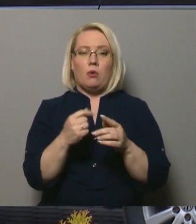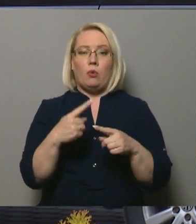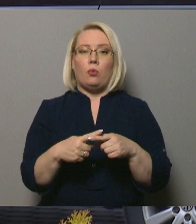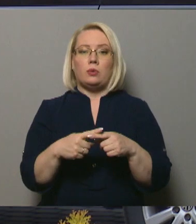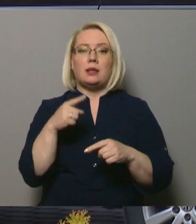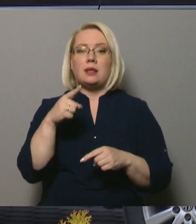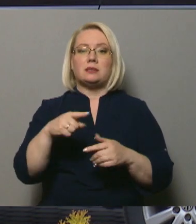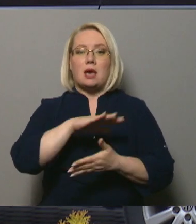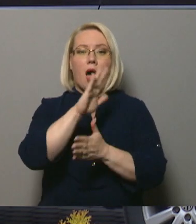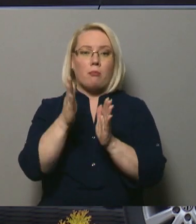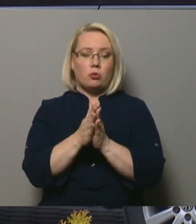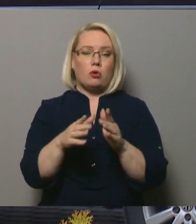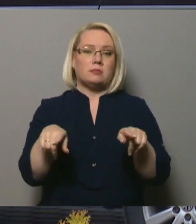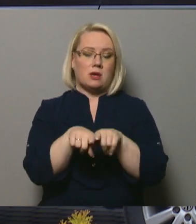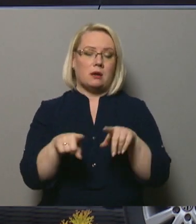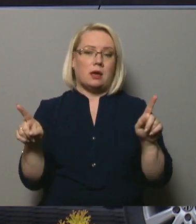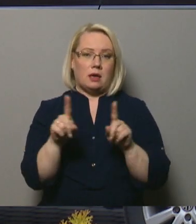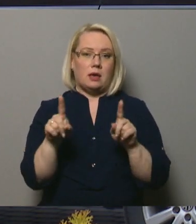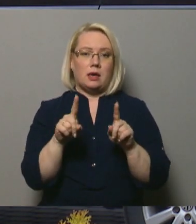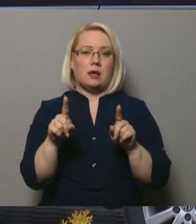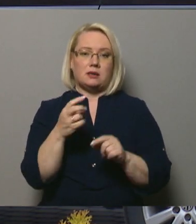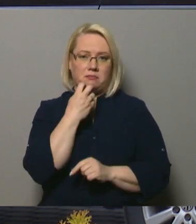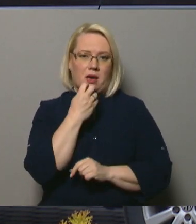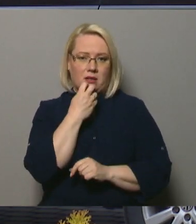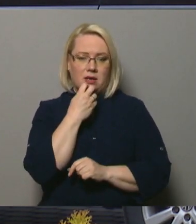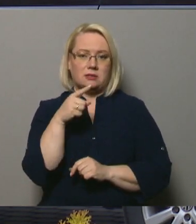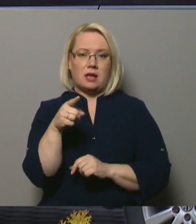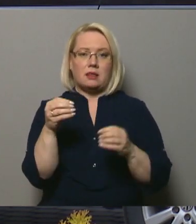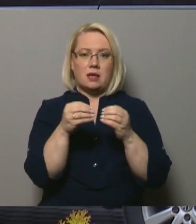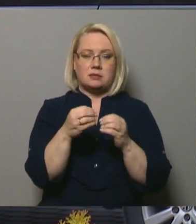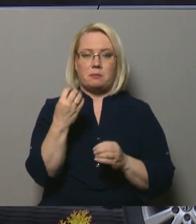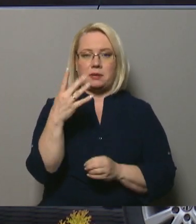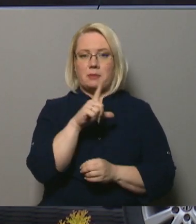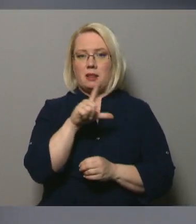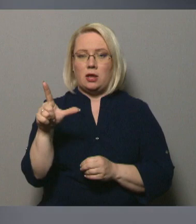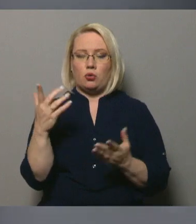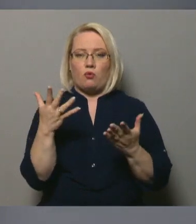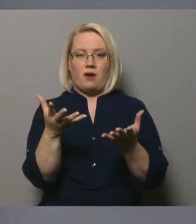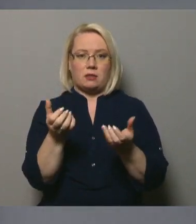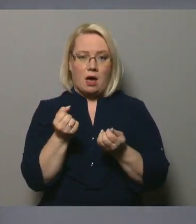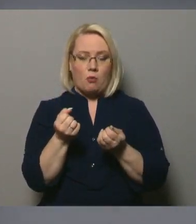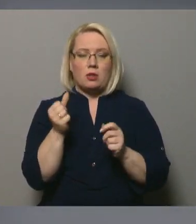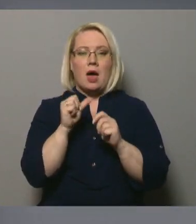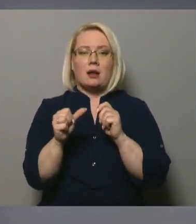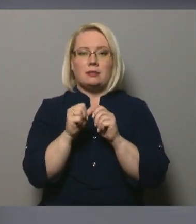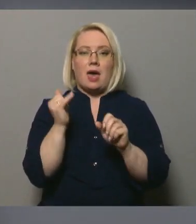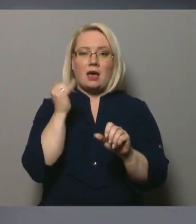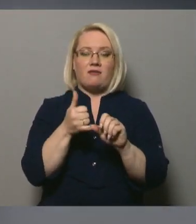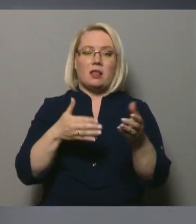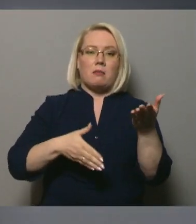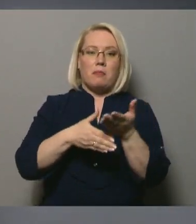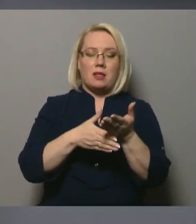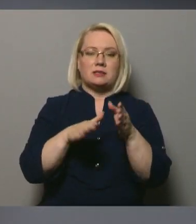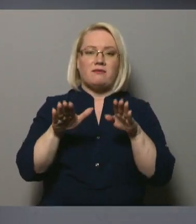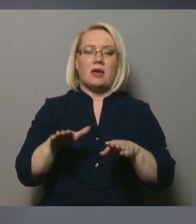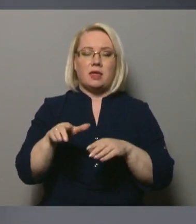Tas apjomas arī ir savā ziņā smieklīgs. Tie ir 10–15 litri, ko var dabūt. Ar degvielu palīdzējuši vietējie